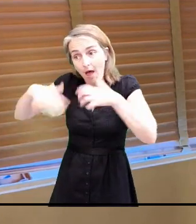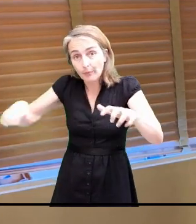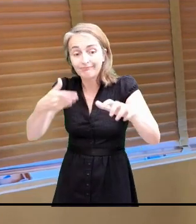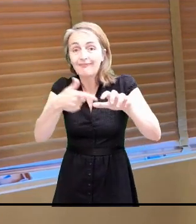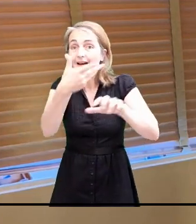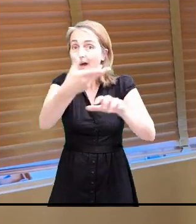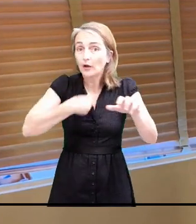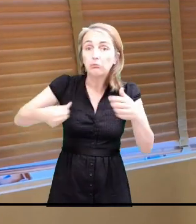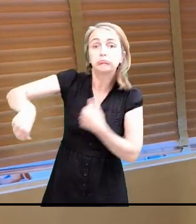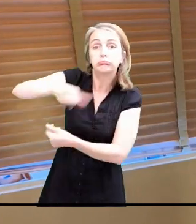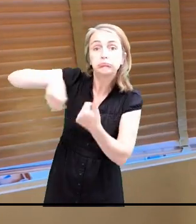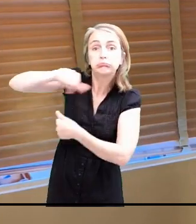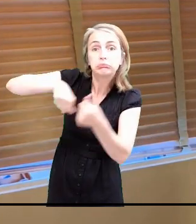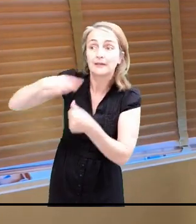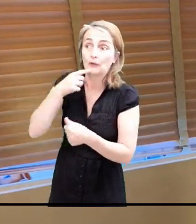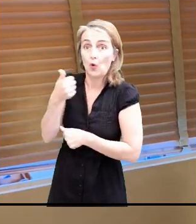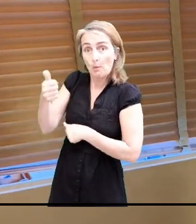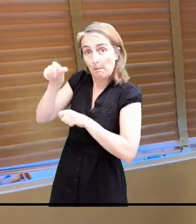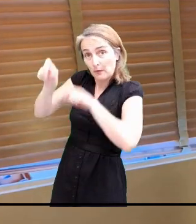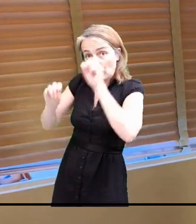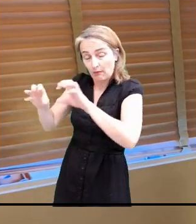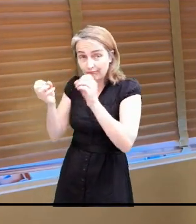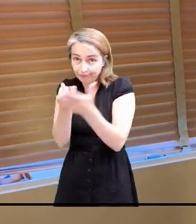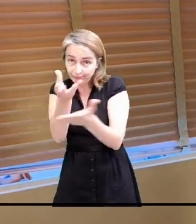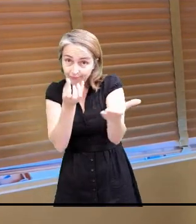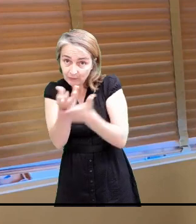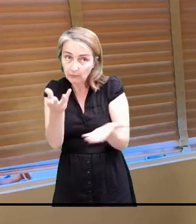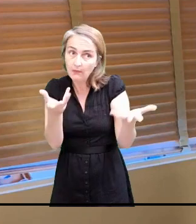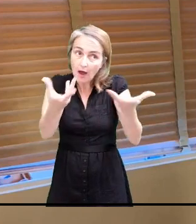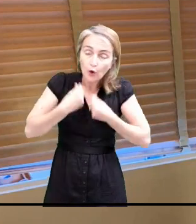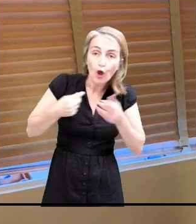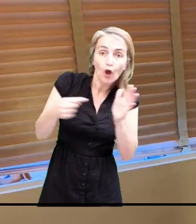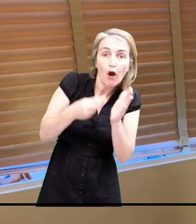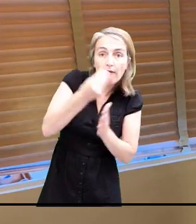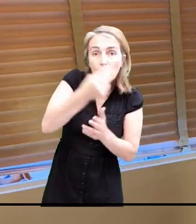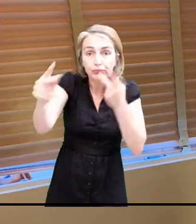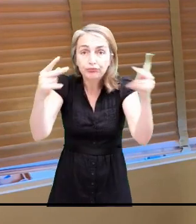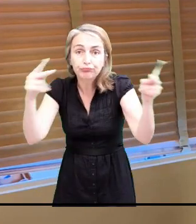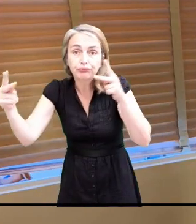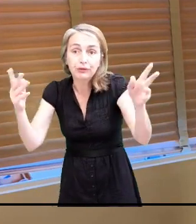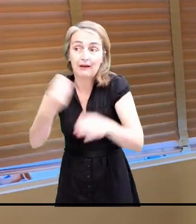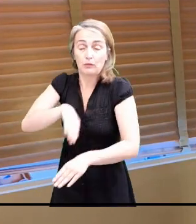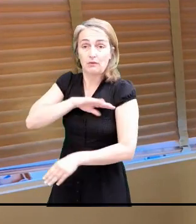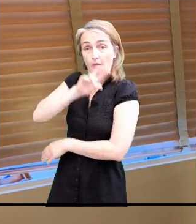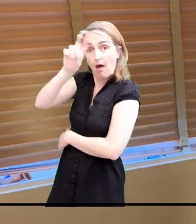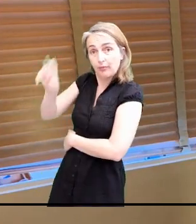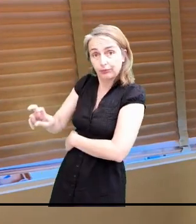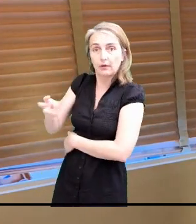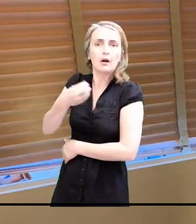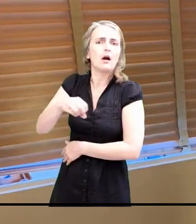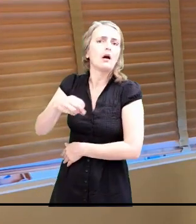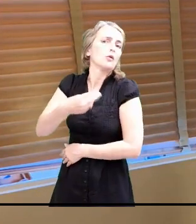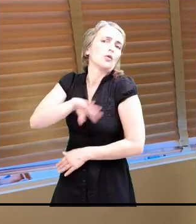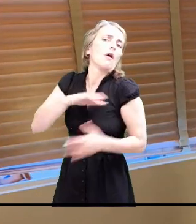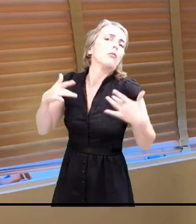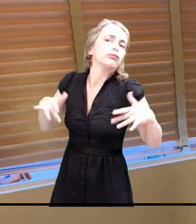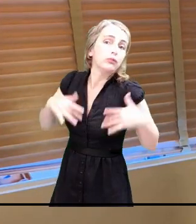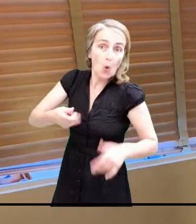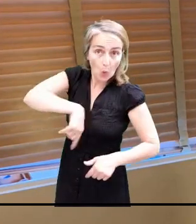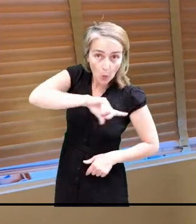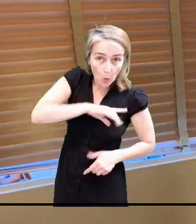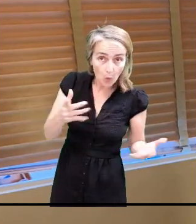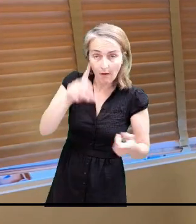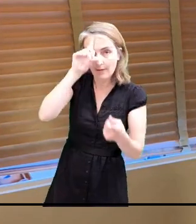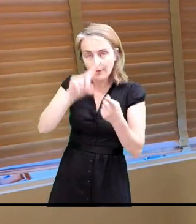qui vous disent si votre enfant est accueilli tel jour ou tel jour. C'est de la responsabilité de l'éducation nationale. sur notre responsabilité à nous, les